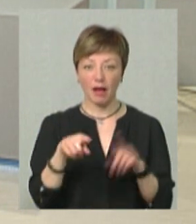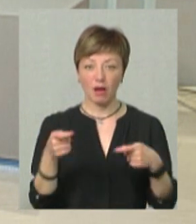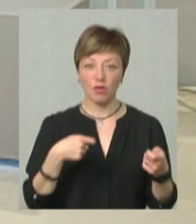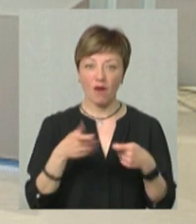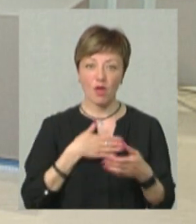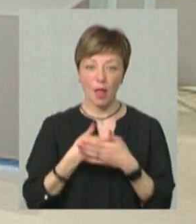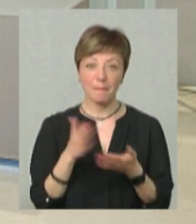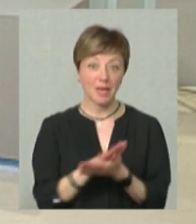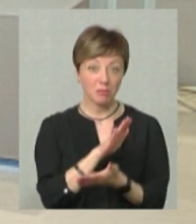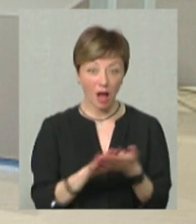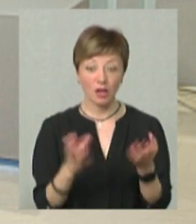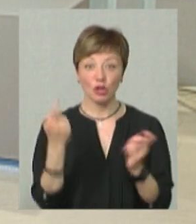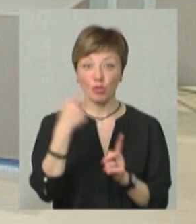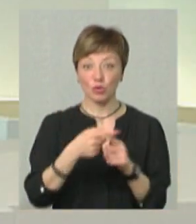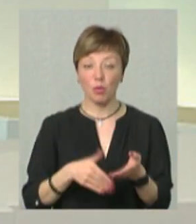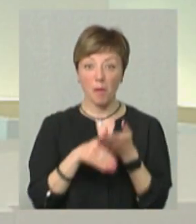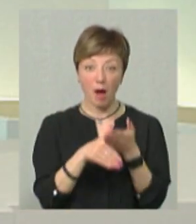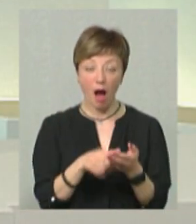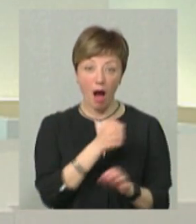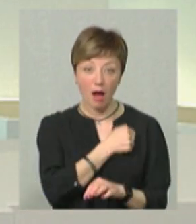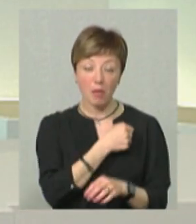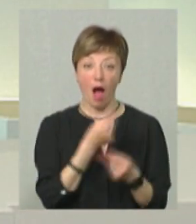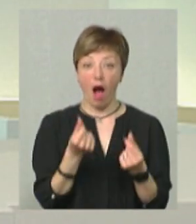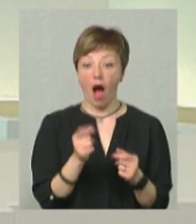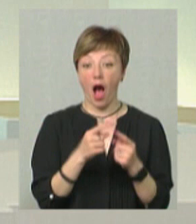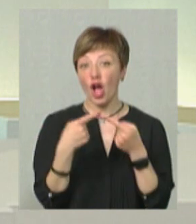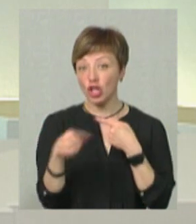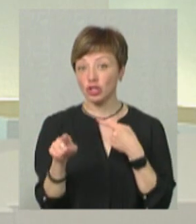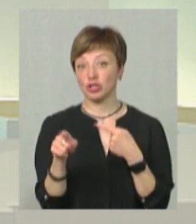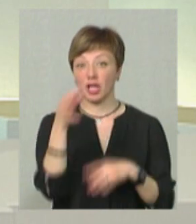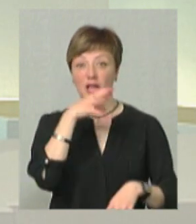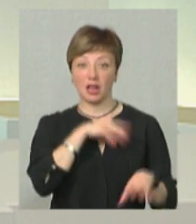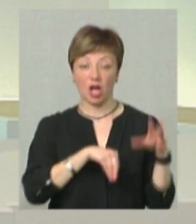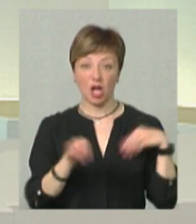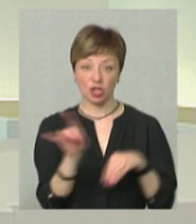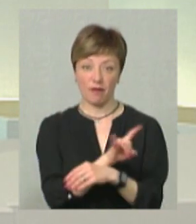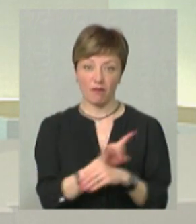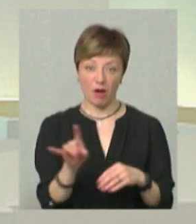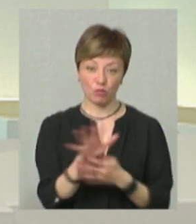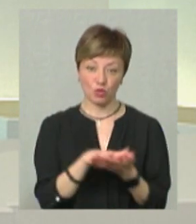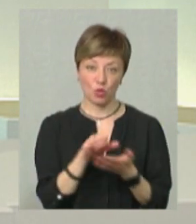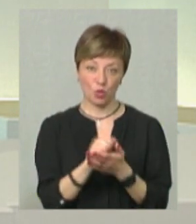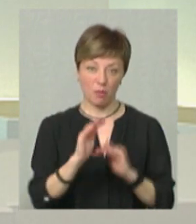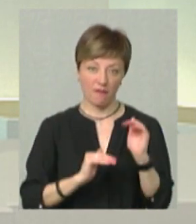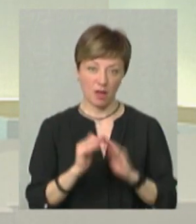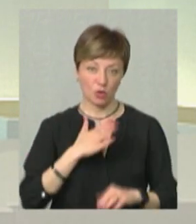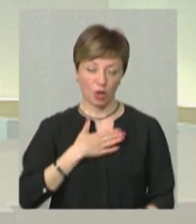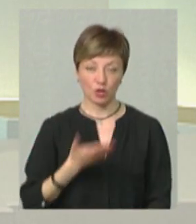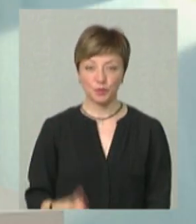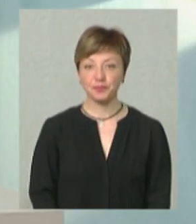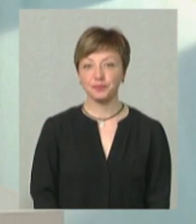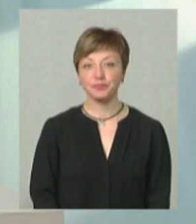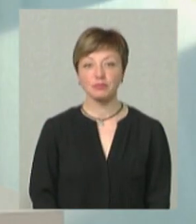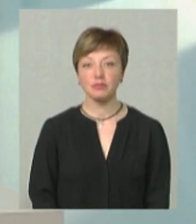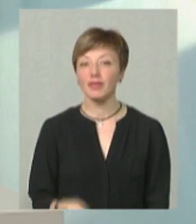волонтерять безплатно, ще й допомагають фінансово. А деякі люди псують нашу професію. То